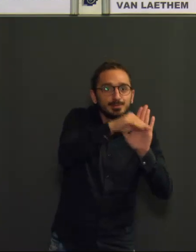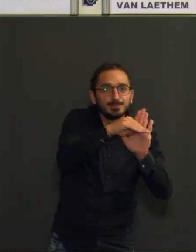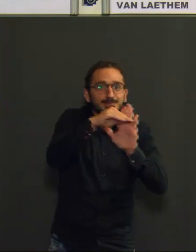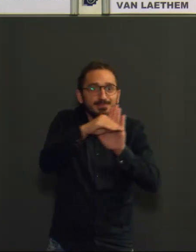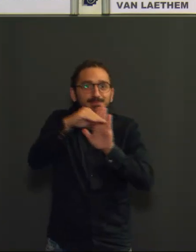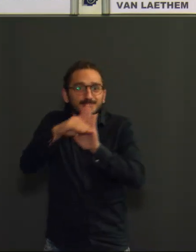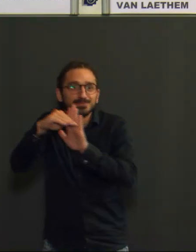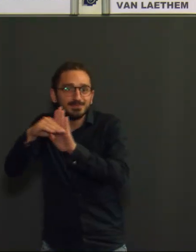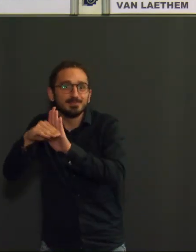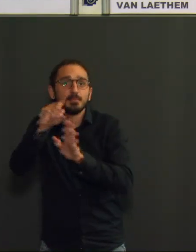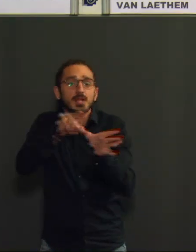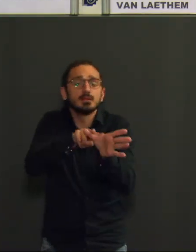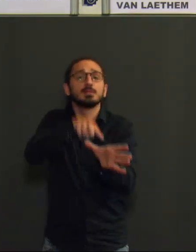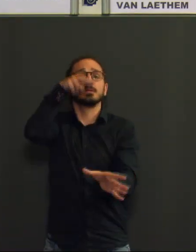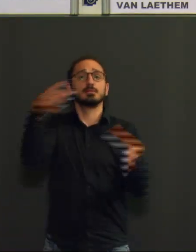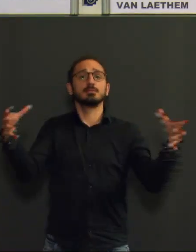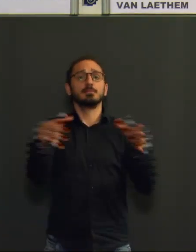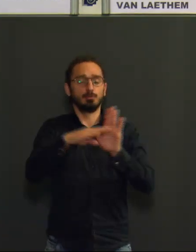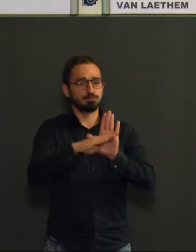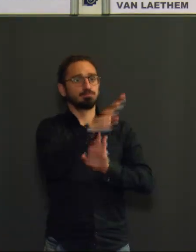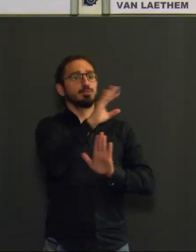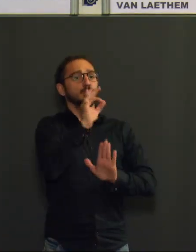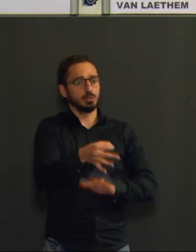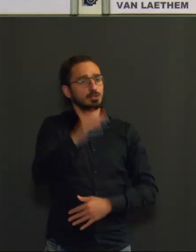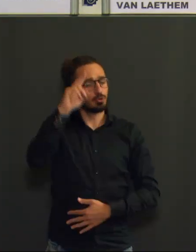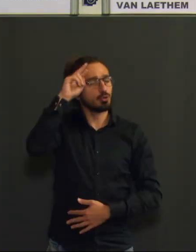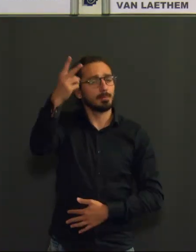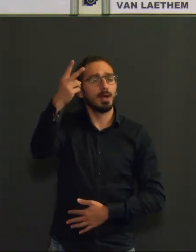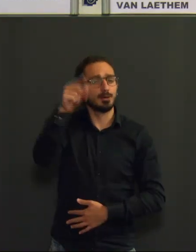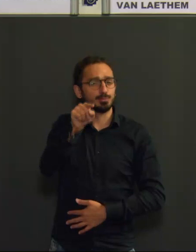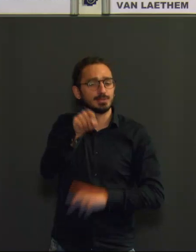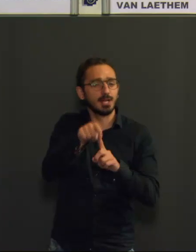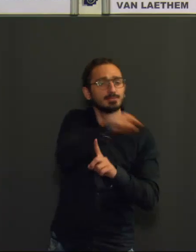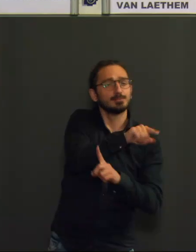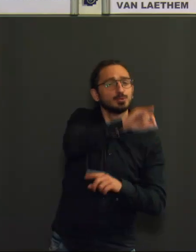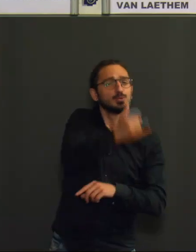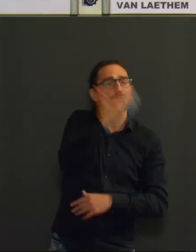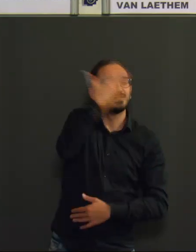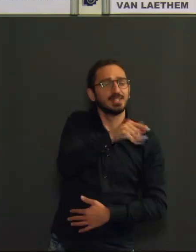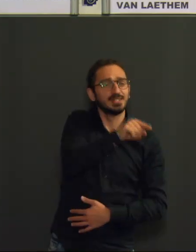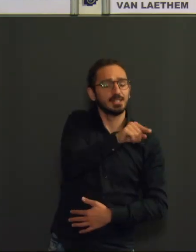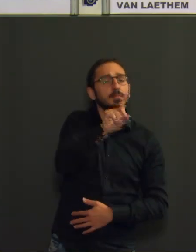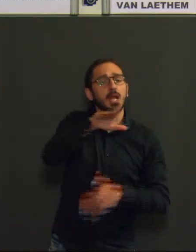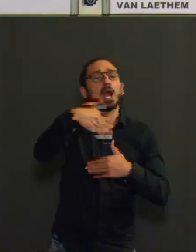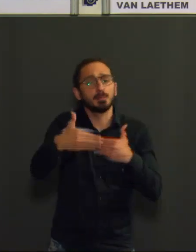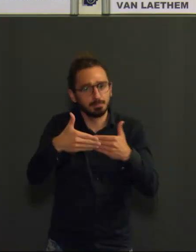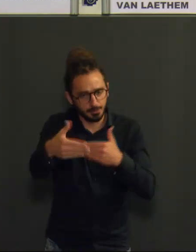que notre moyenne hebdomadaire actuellement faussée reparte, elle aussi, bientôt à la baisse.